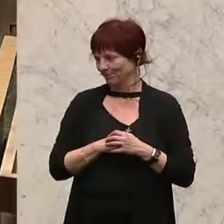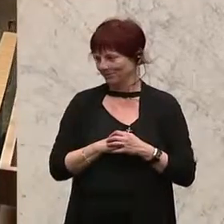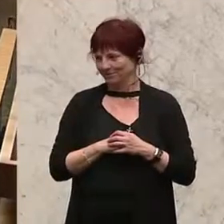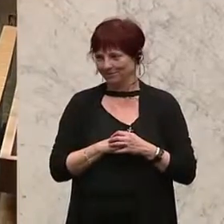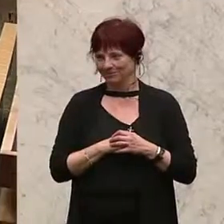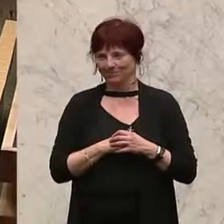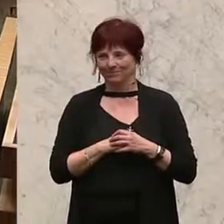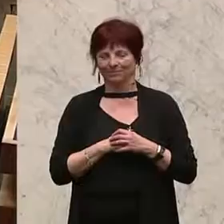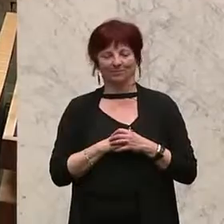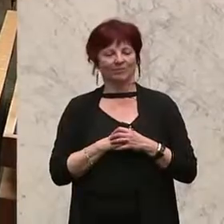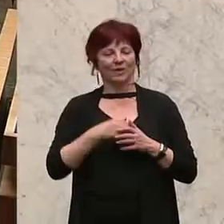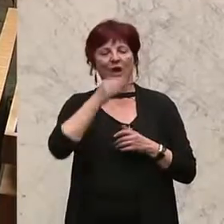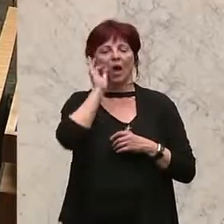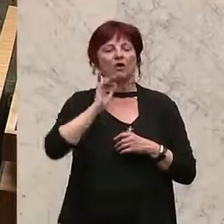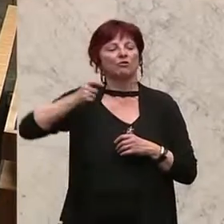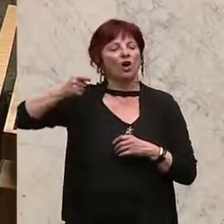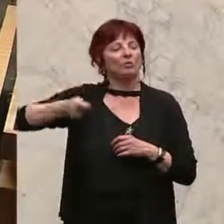So, Otto Pendl, Sicherheitssprecher der SPÖ.